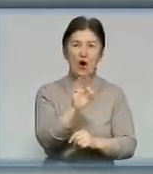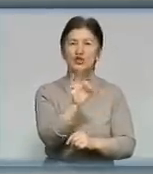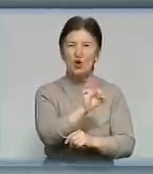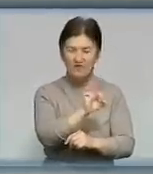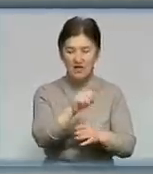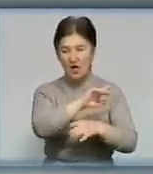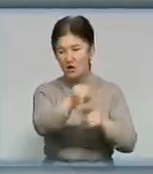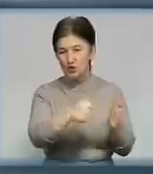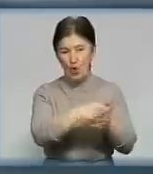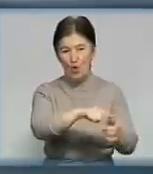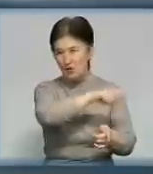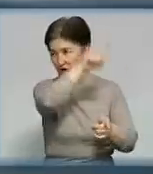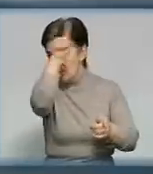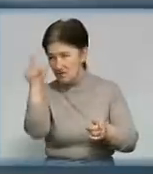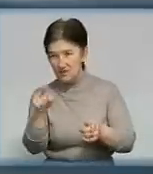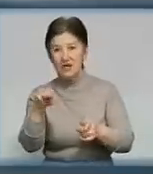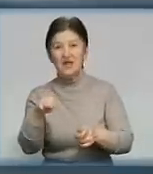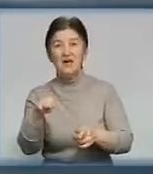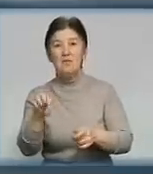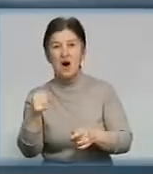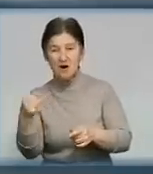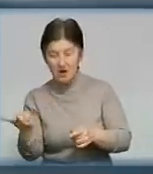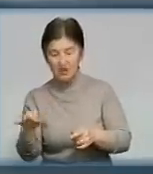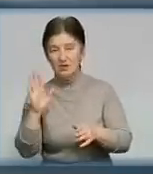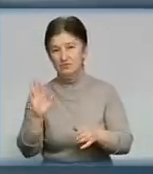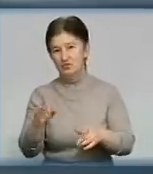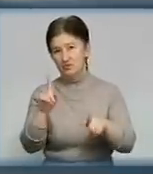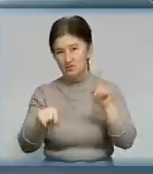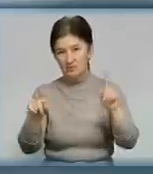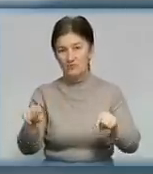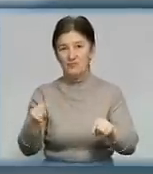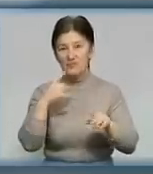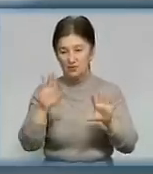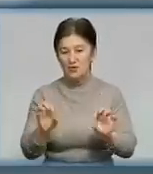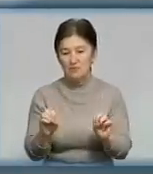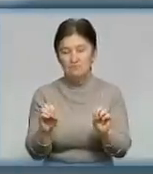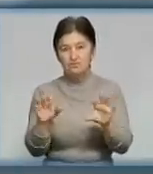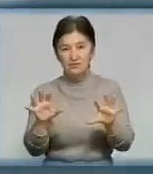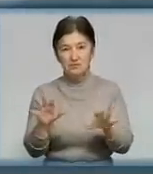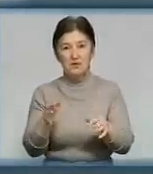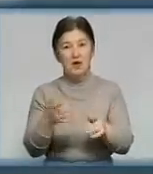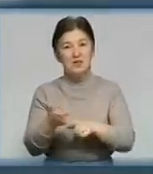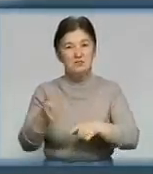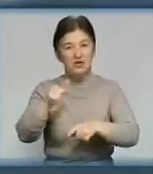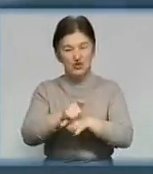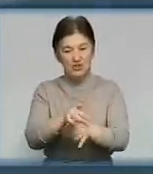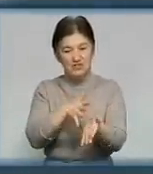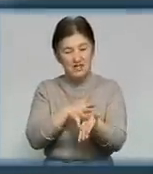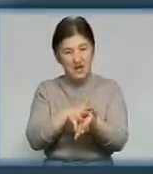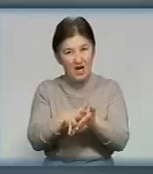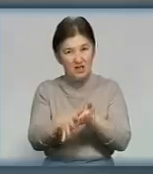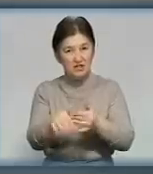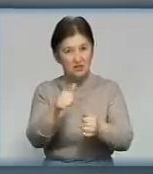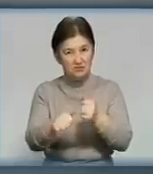пункту мають цілодобово їздити з ближнім світлом фар. Деякі автовласники вже скаржуються, через це збільшаться витрати палива і доведеться